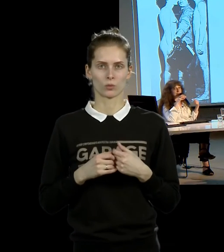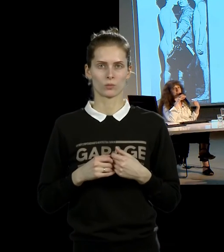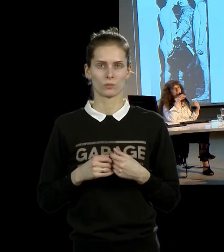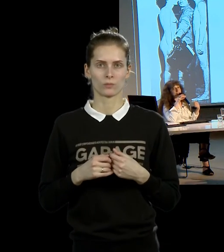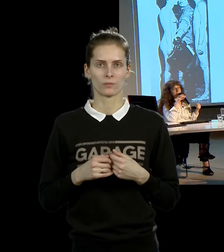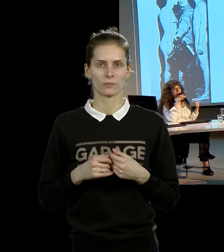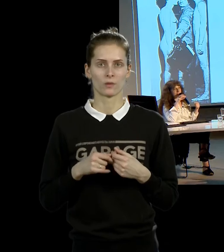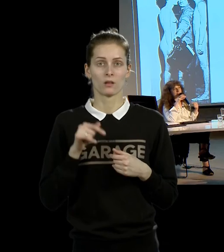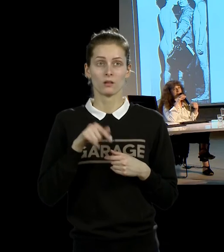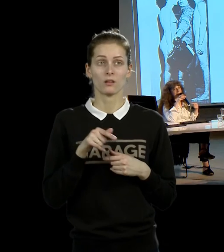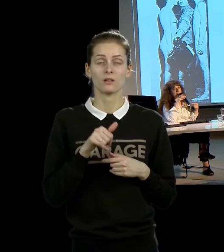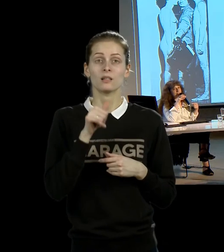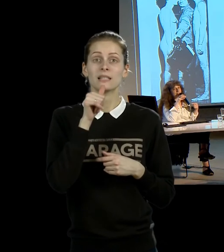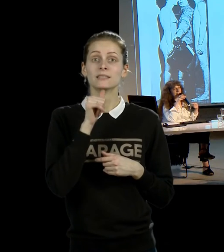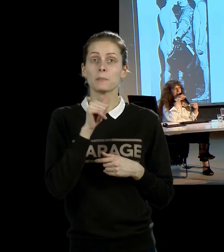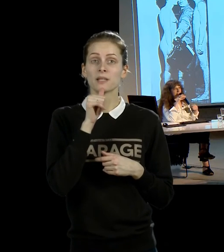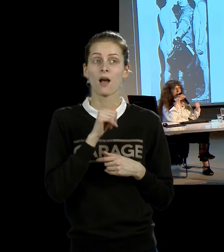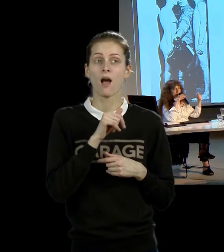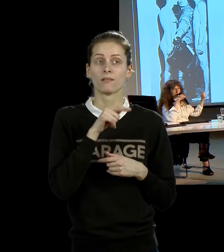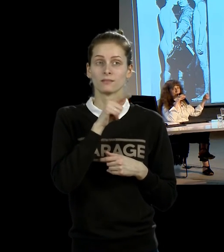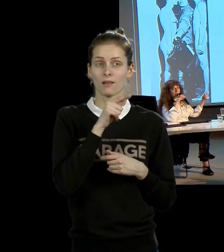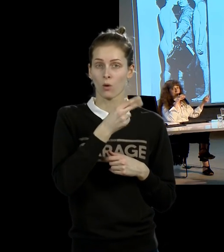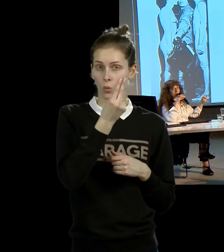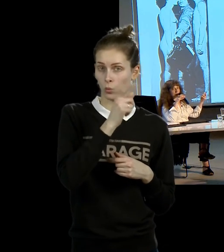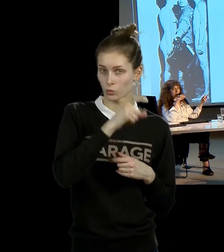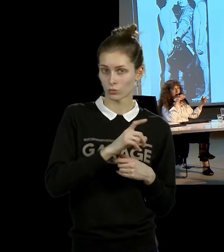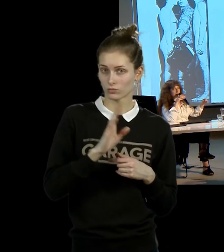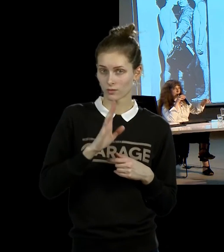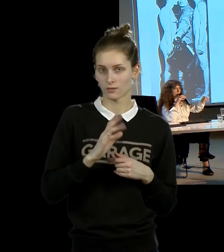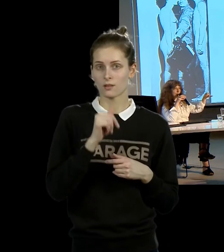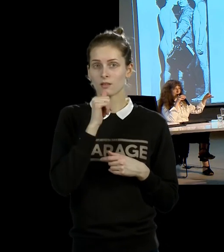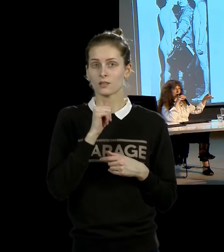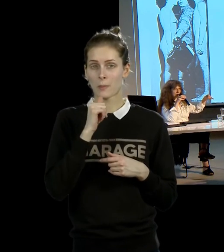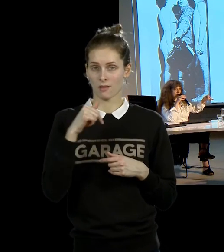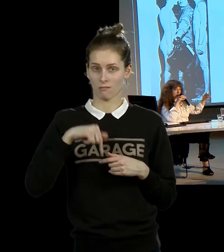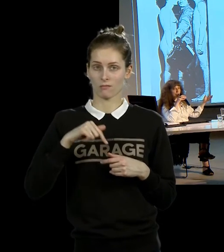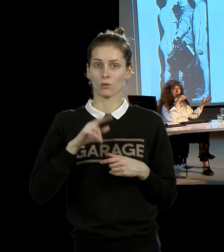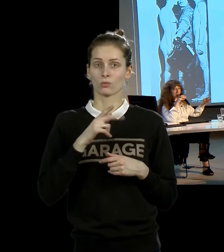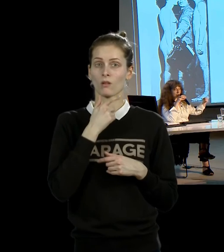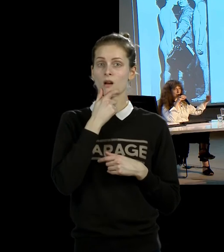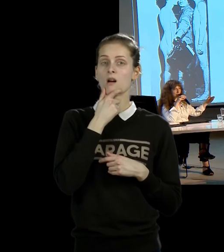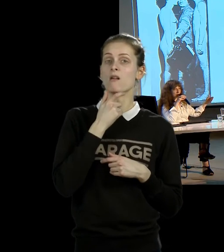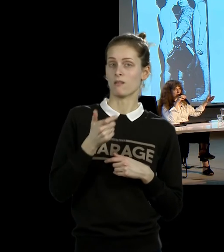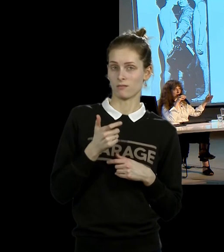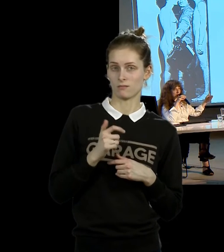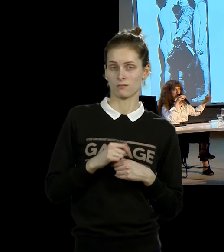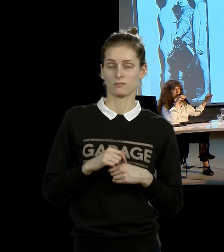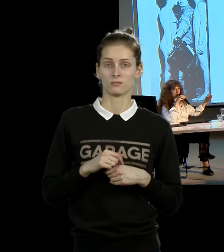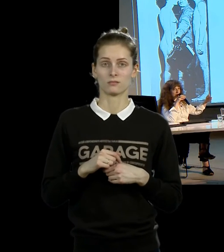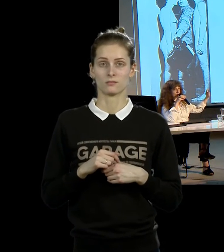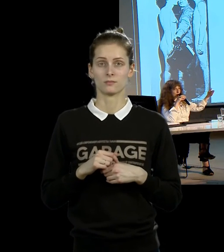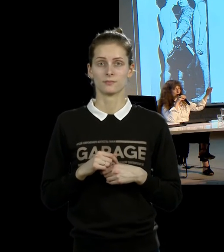здесь испытанием подвергаются зрителям, как в том видео, замечательно, когда Улай выключается и не может дальше это